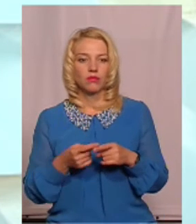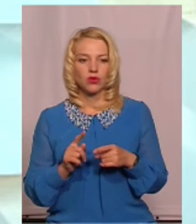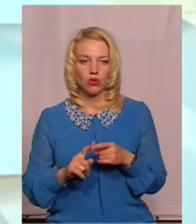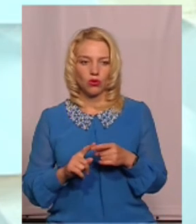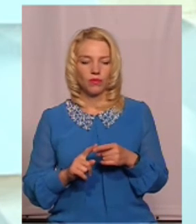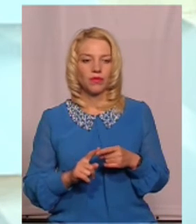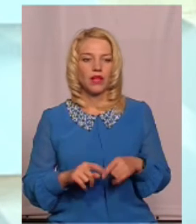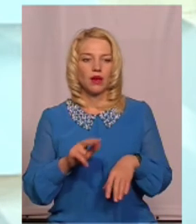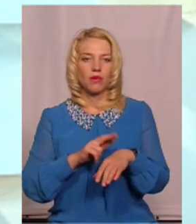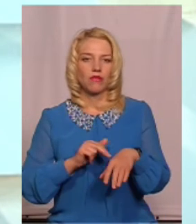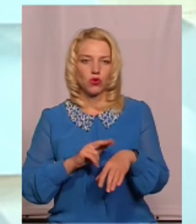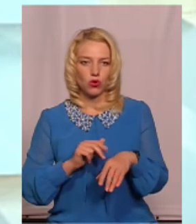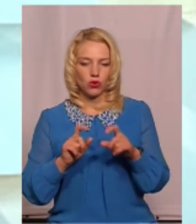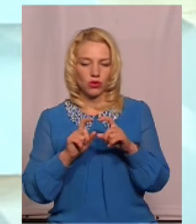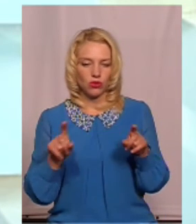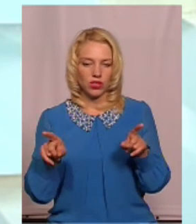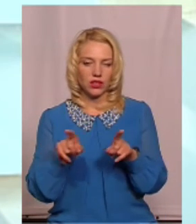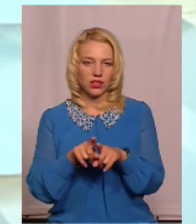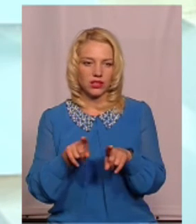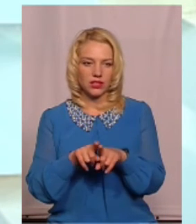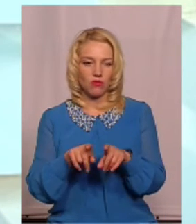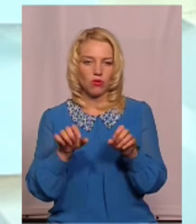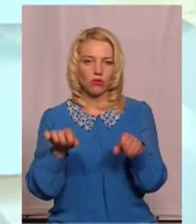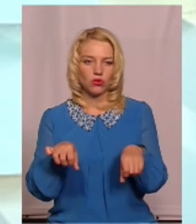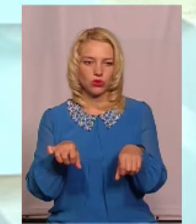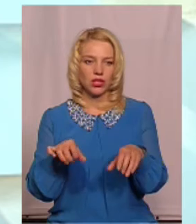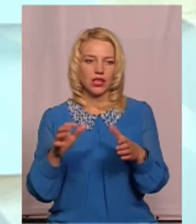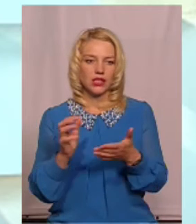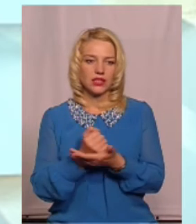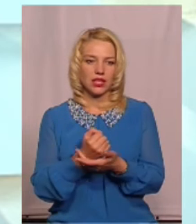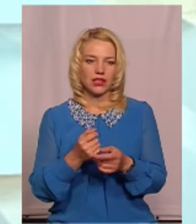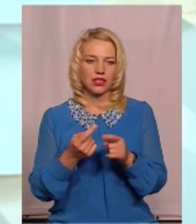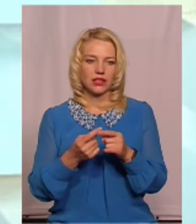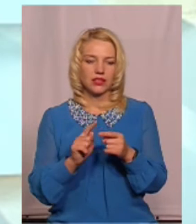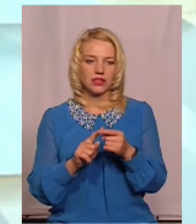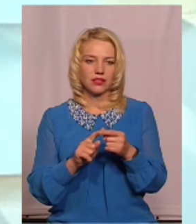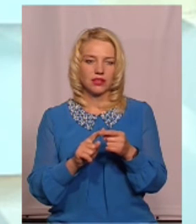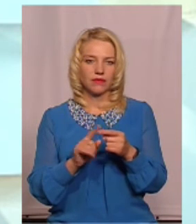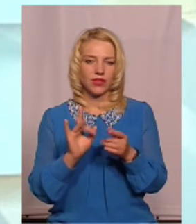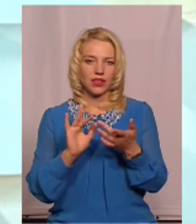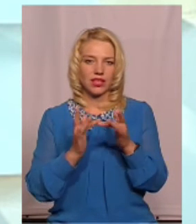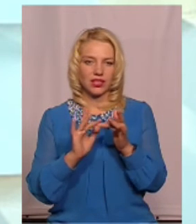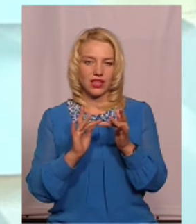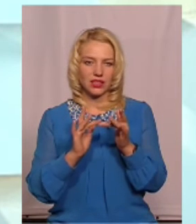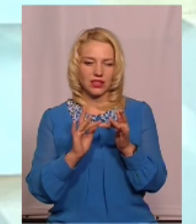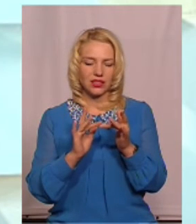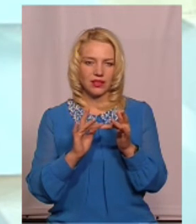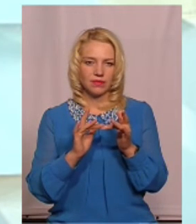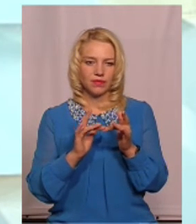правоохоронні органи так само можуть знайти подібні світлини в мережі інтернет,